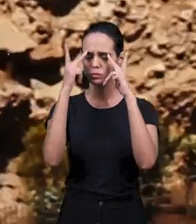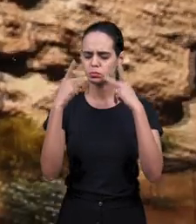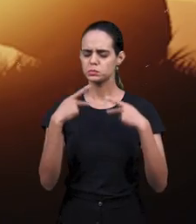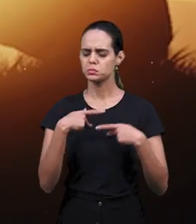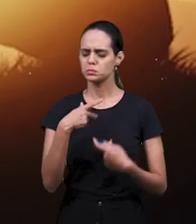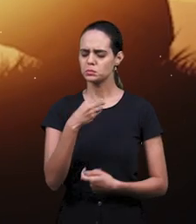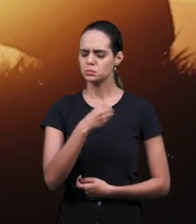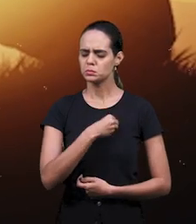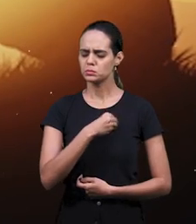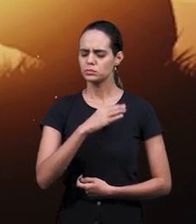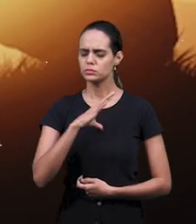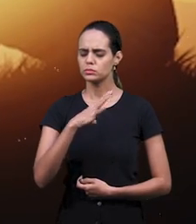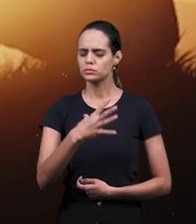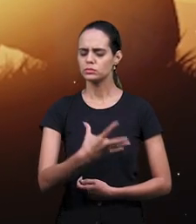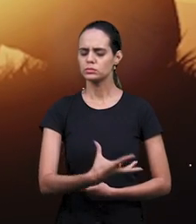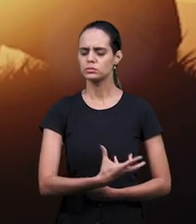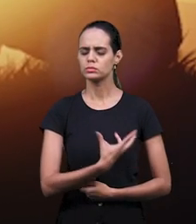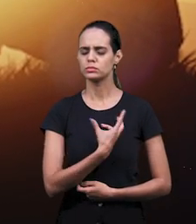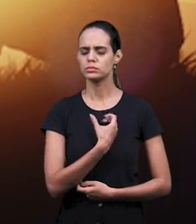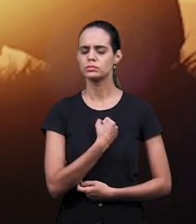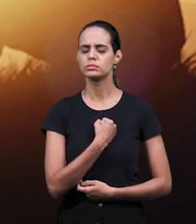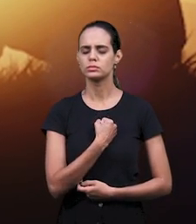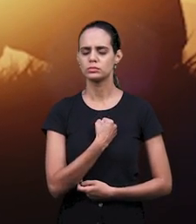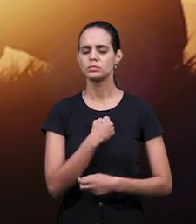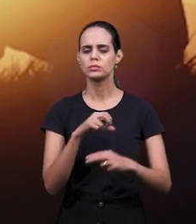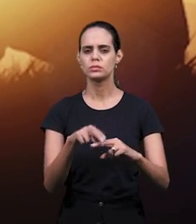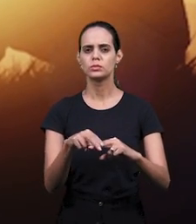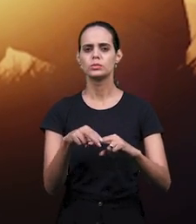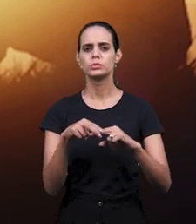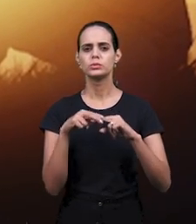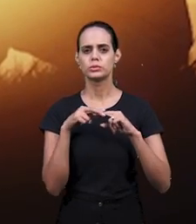О, Спаситель, к тебе я прихожу.